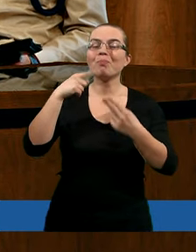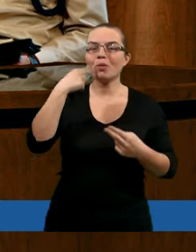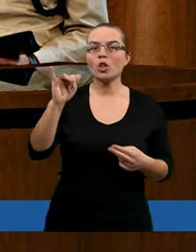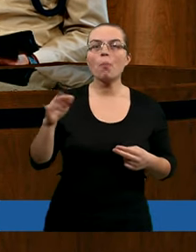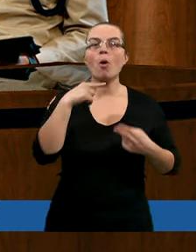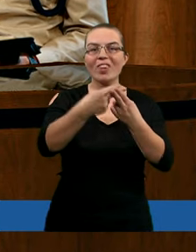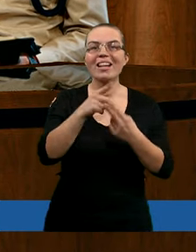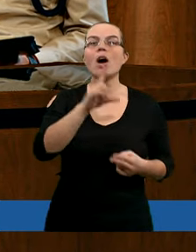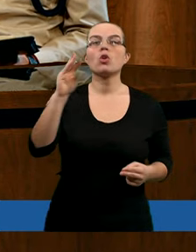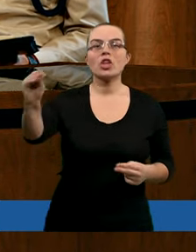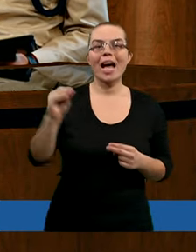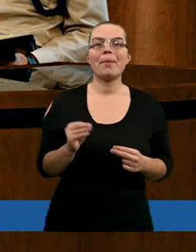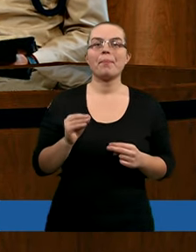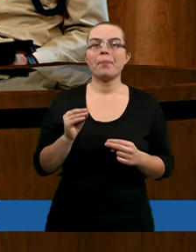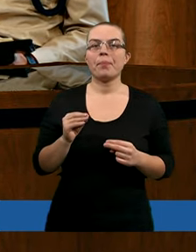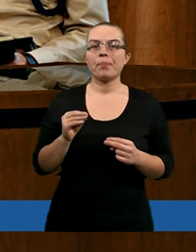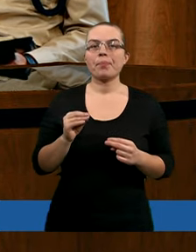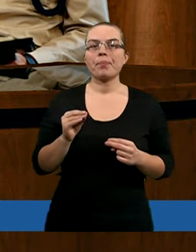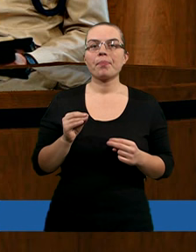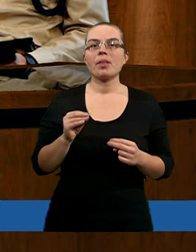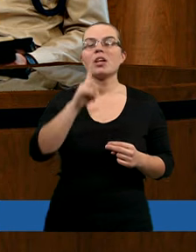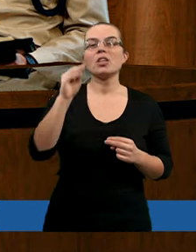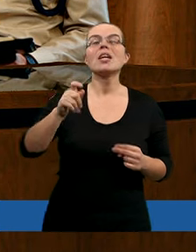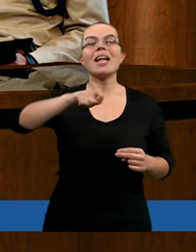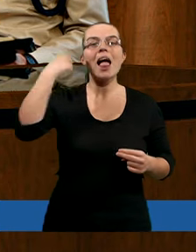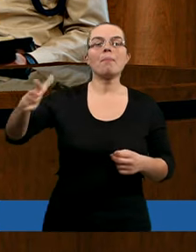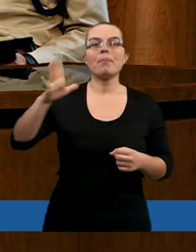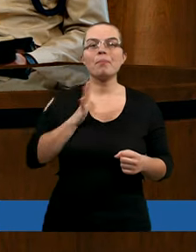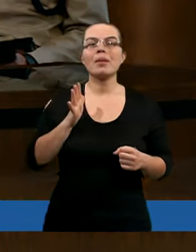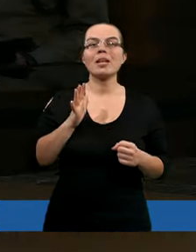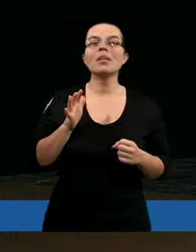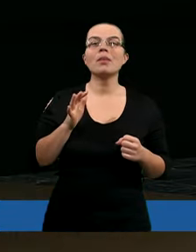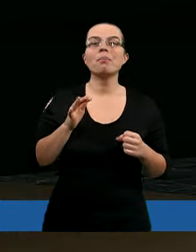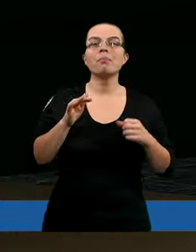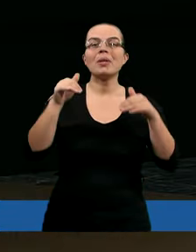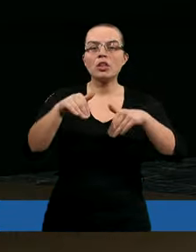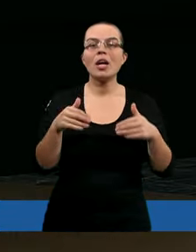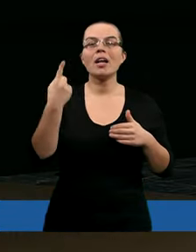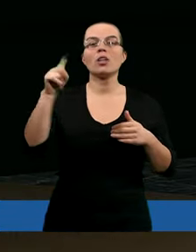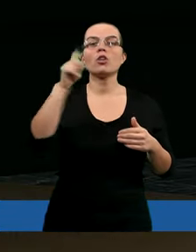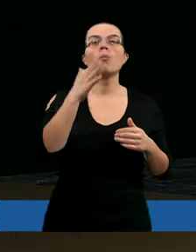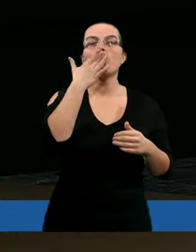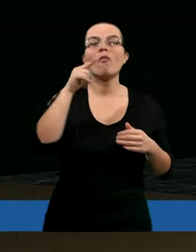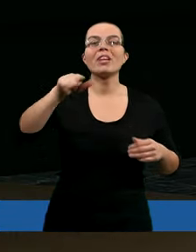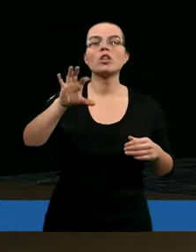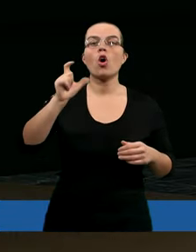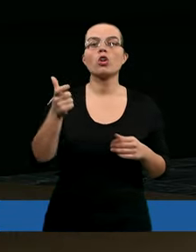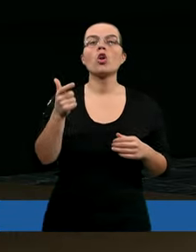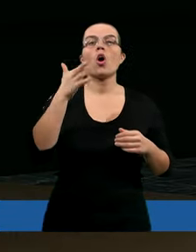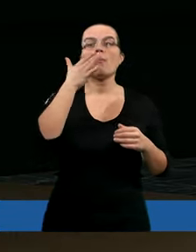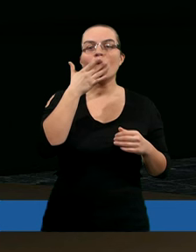lepiej byście milczeli, niż mówili to, co